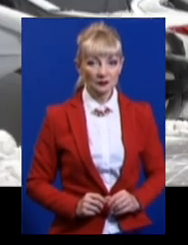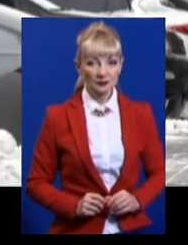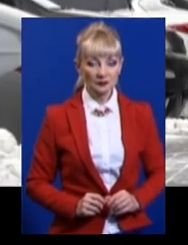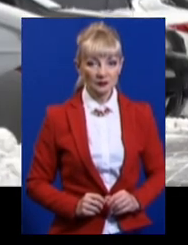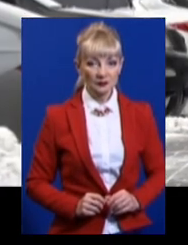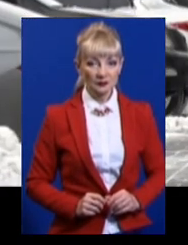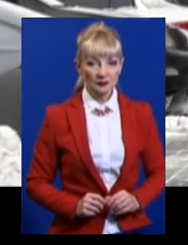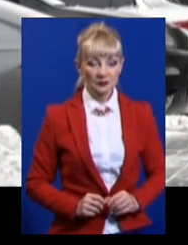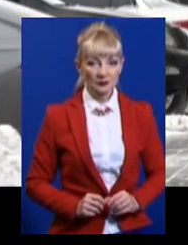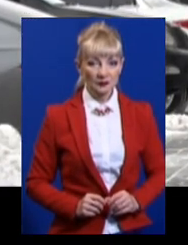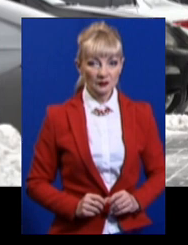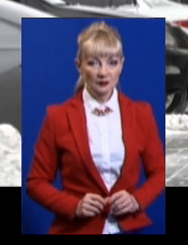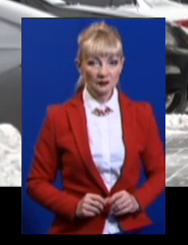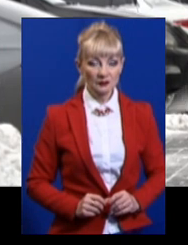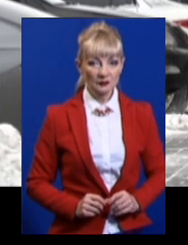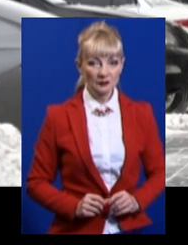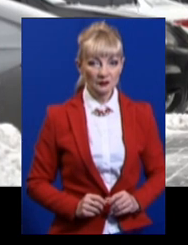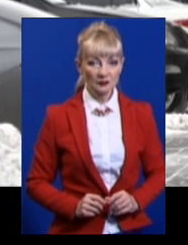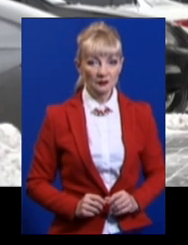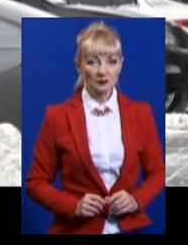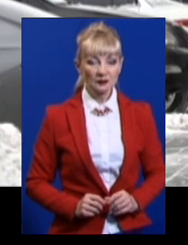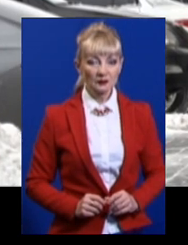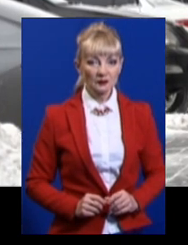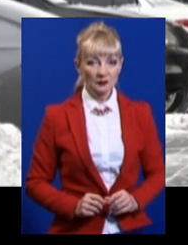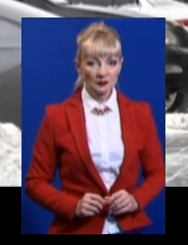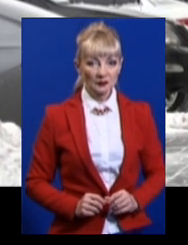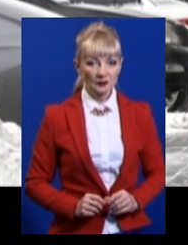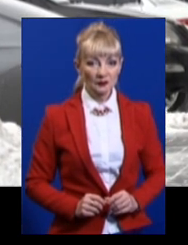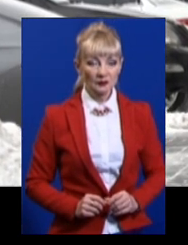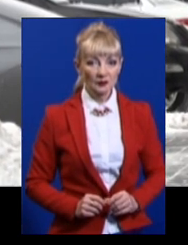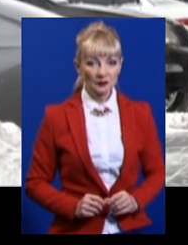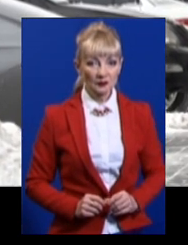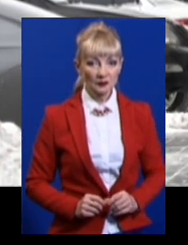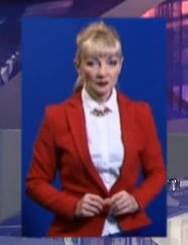Надія Шостак, Юлія Губшка, Юрій Лавриненко та Михайло Воронков, ЮА «Харків».